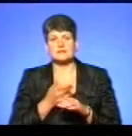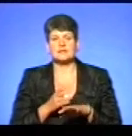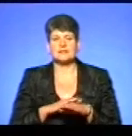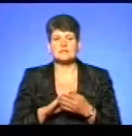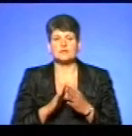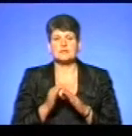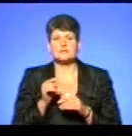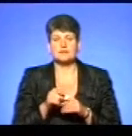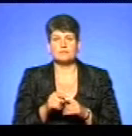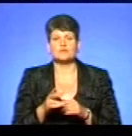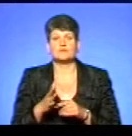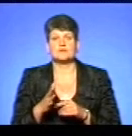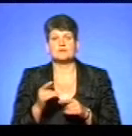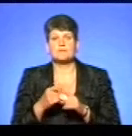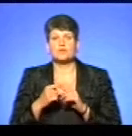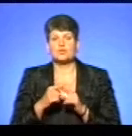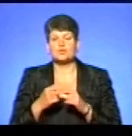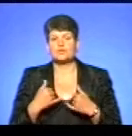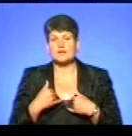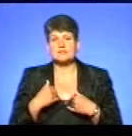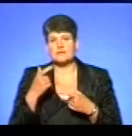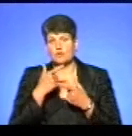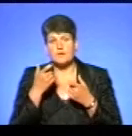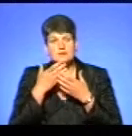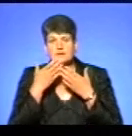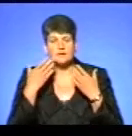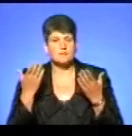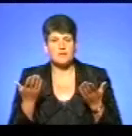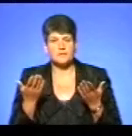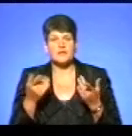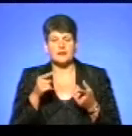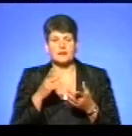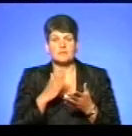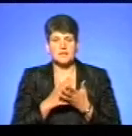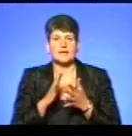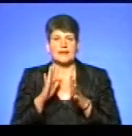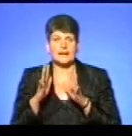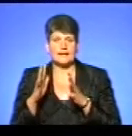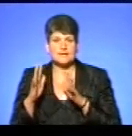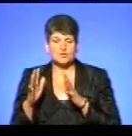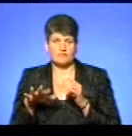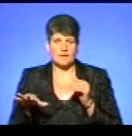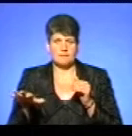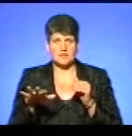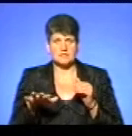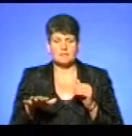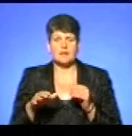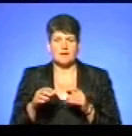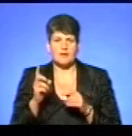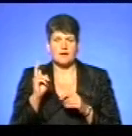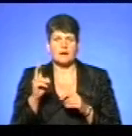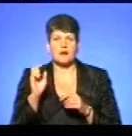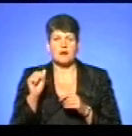Білорусі в нас немає ніякої інформації. А там, знаєте, що є лісові масиви, і кабани водяться.